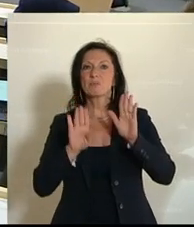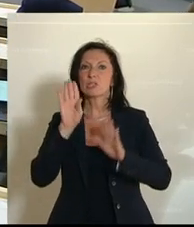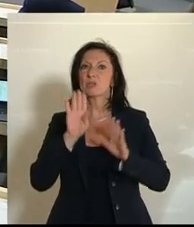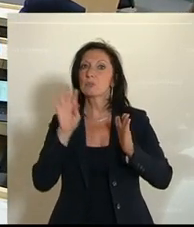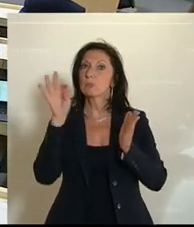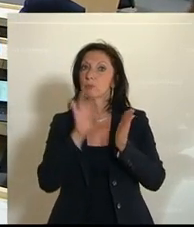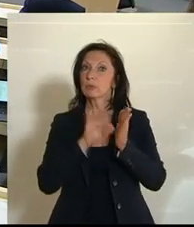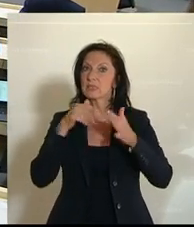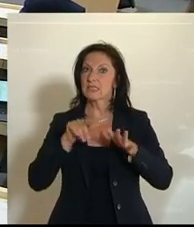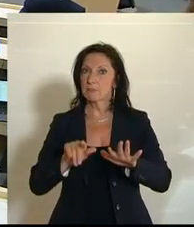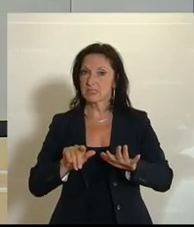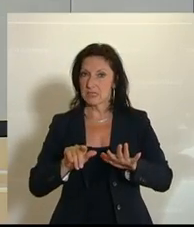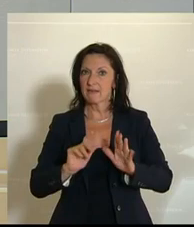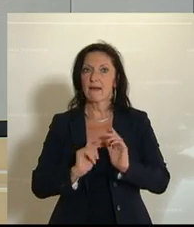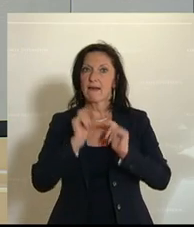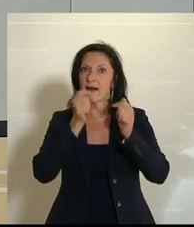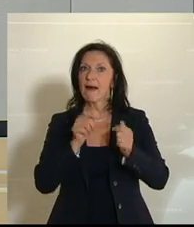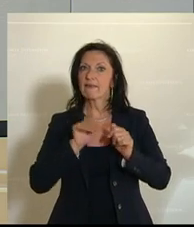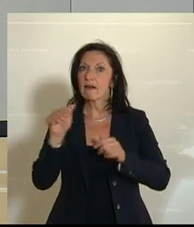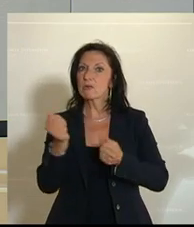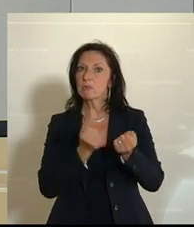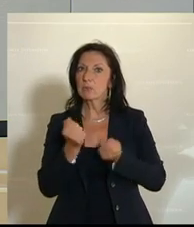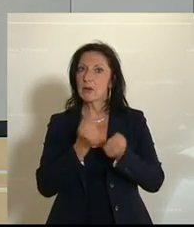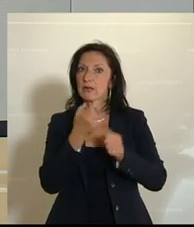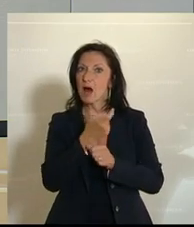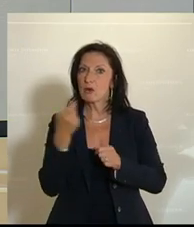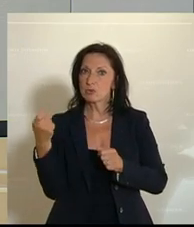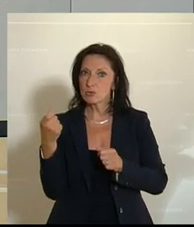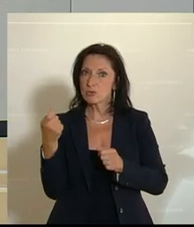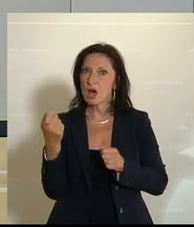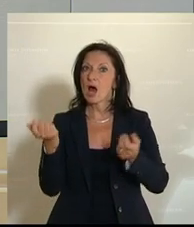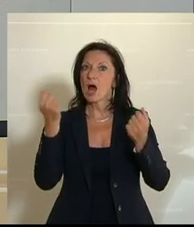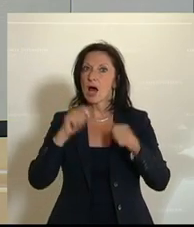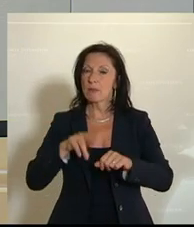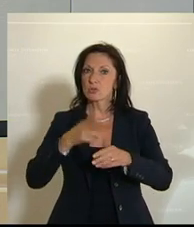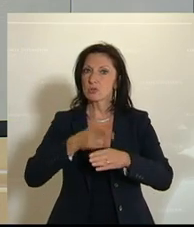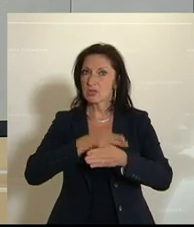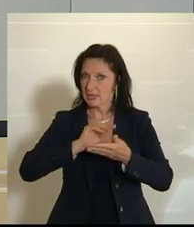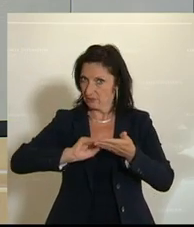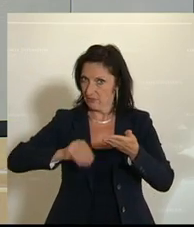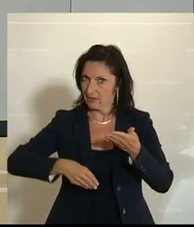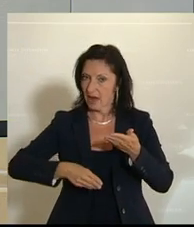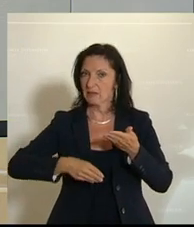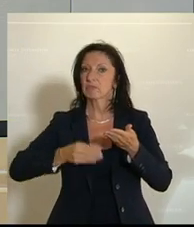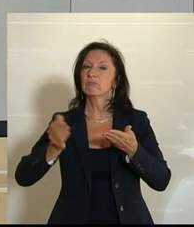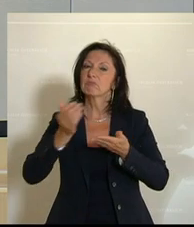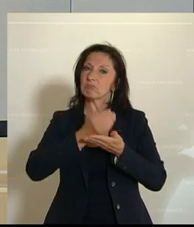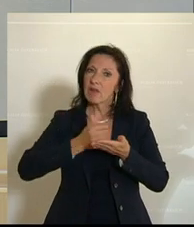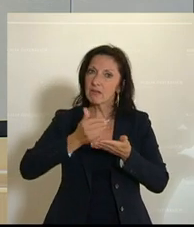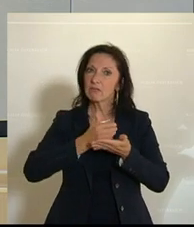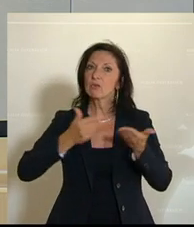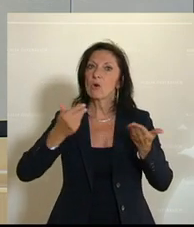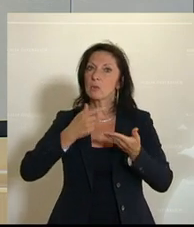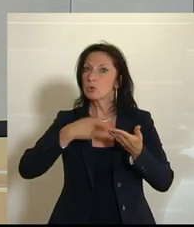Tagesordnungspunkt 17, Antrag des Außenpolitischen Ausschusses, den Abschluss des Staatsvertrags, Übereinkommen über die